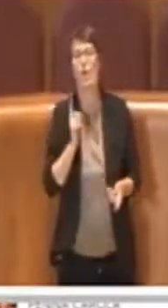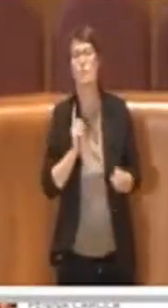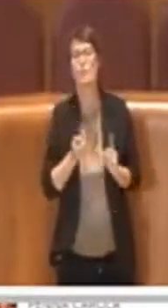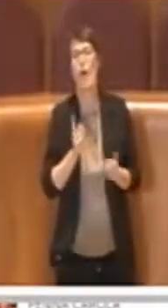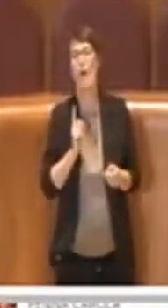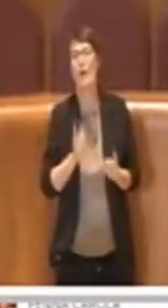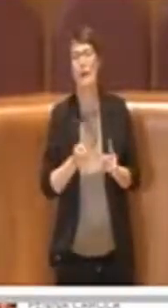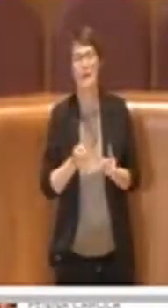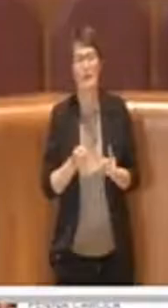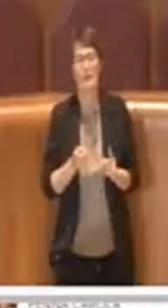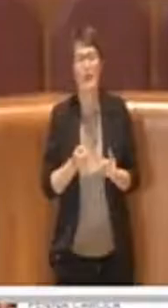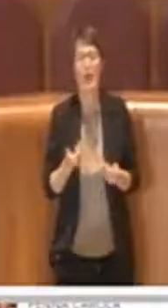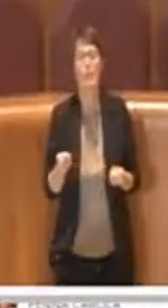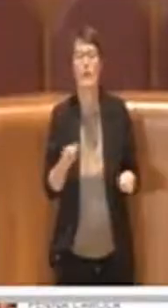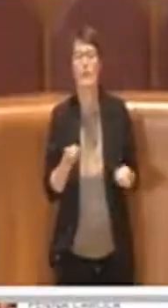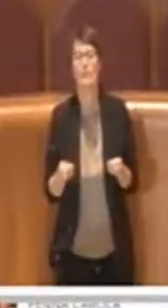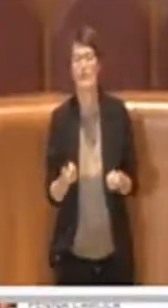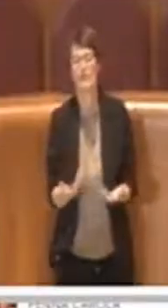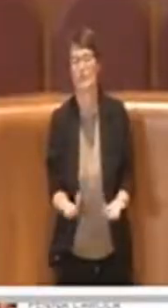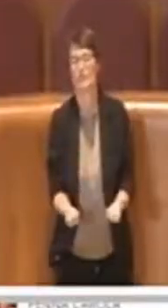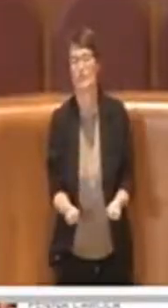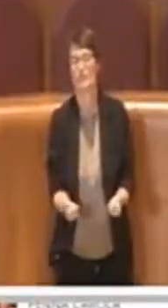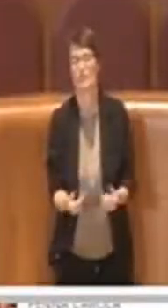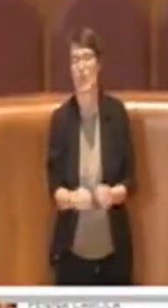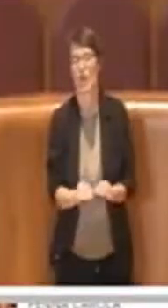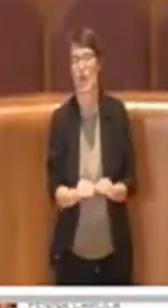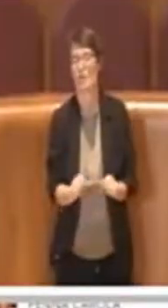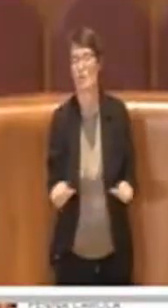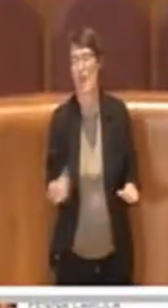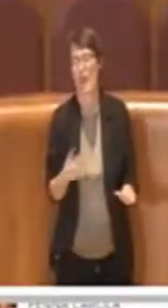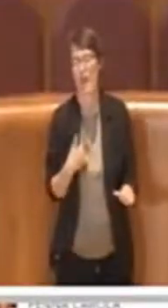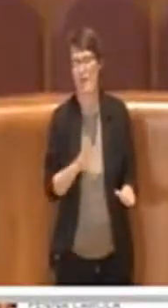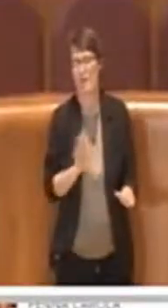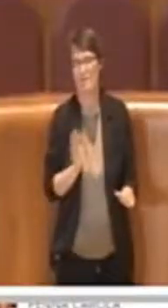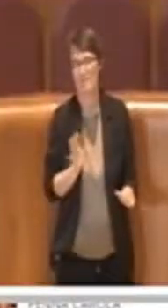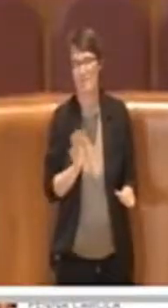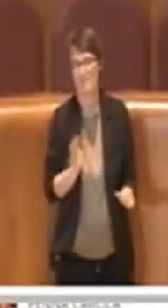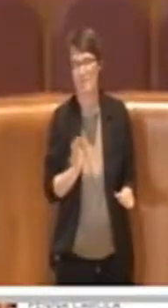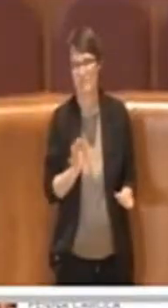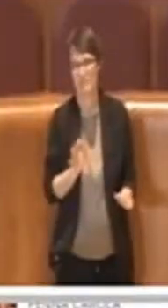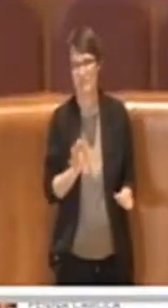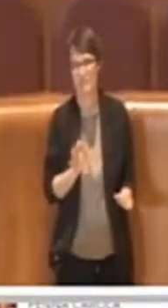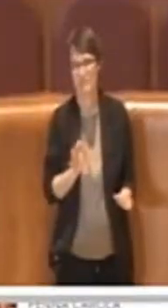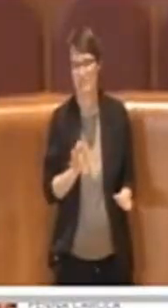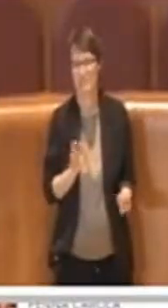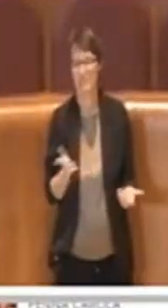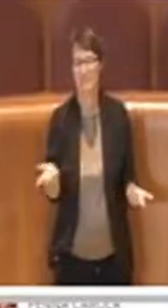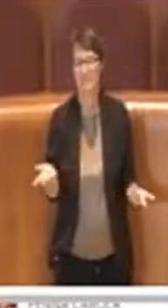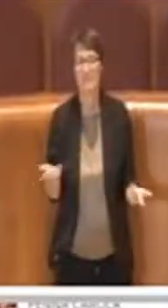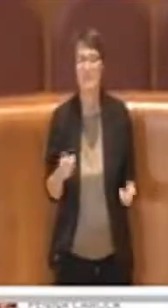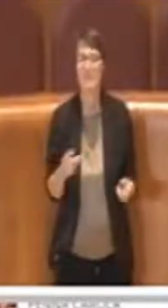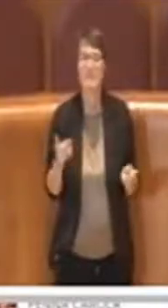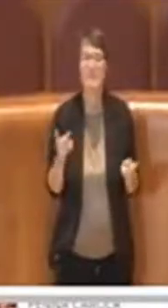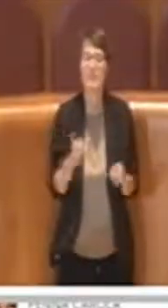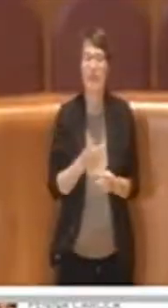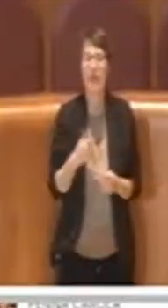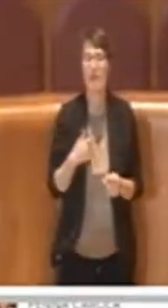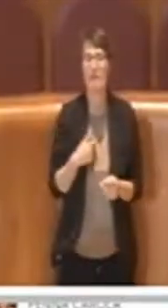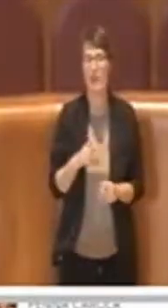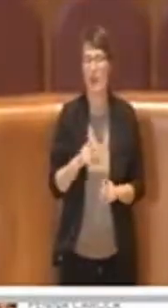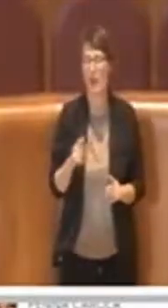bilanci e quant'altro su AMAM ma non si è entrata nel merito della discarica di ex Capacovalche. Questo veramente